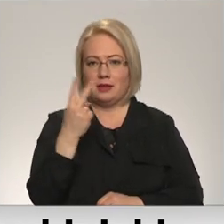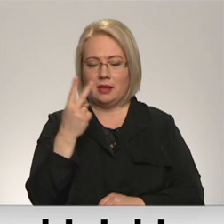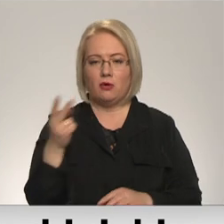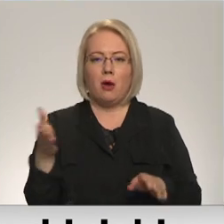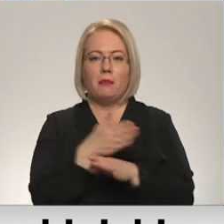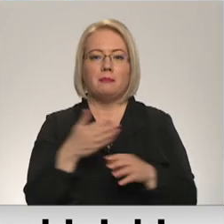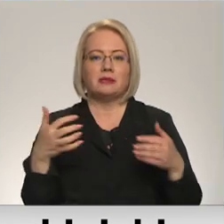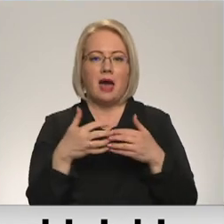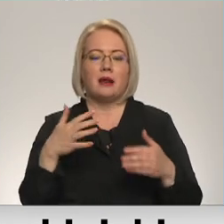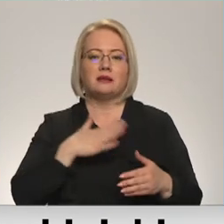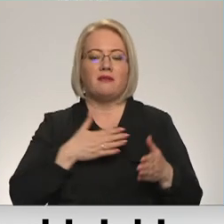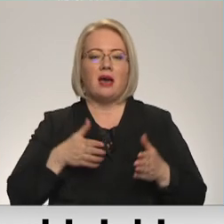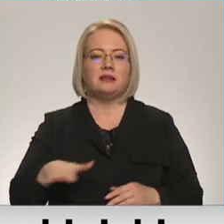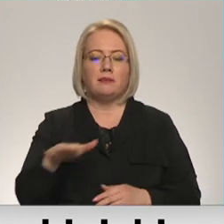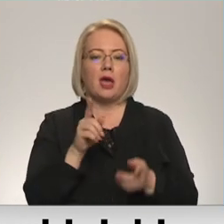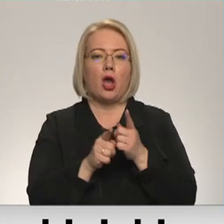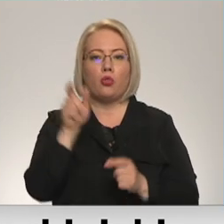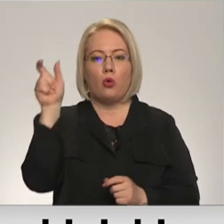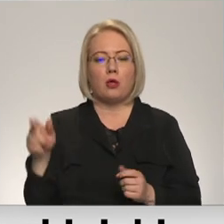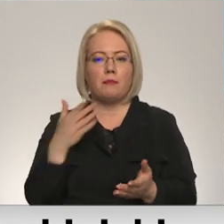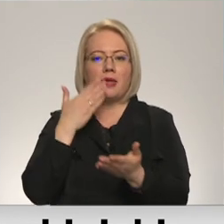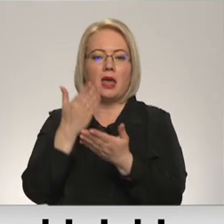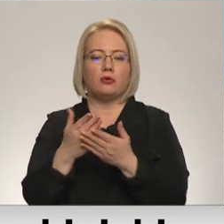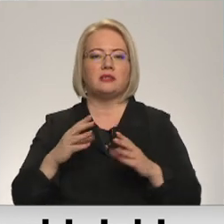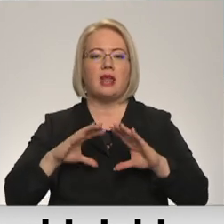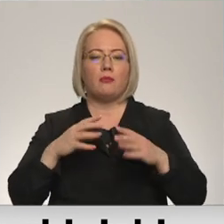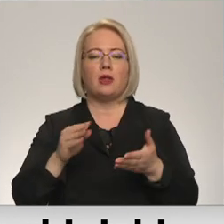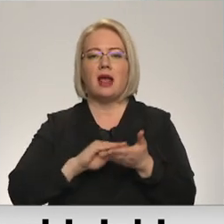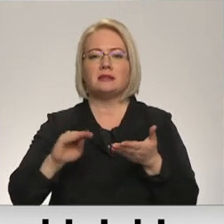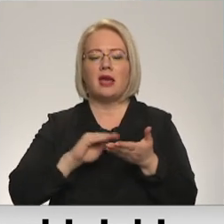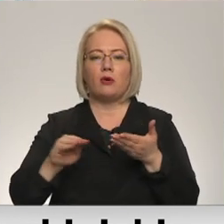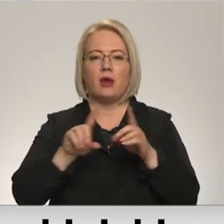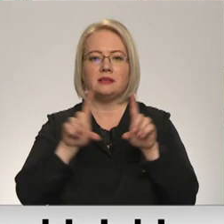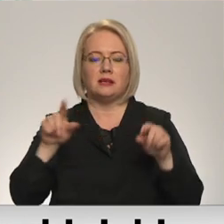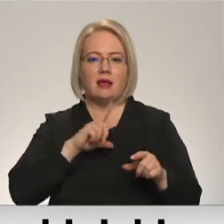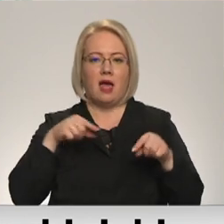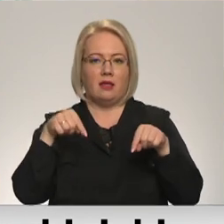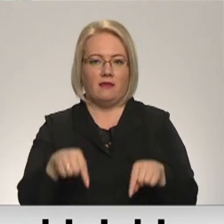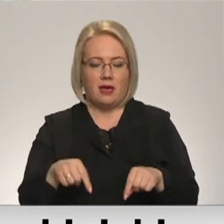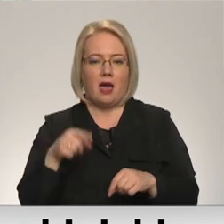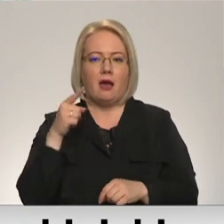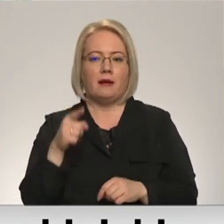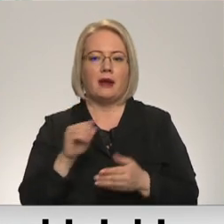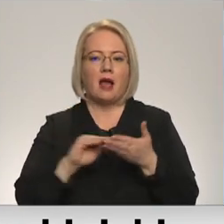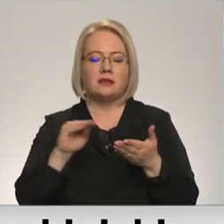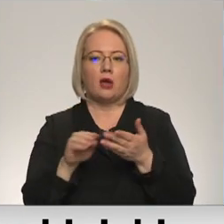kari savā dzimtenē, kā tūkotāja, bija pieteikusies darbam startautiskajai raksnieku rezidencē Latvijā. Vatspils raksnieku un tūkotāja mājā.